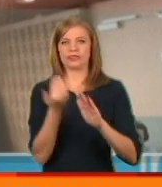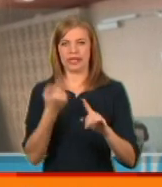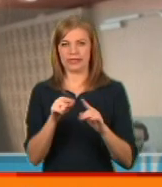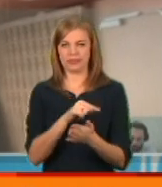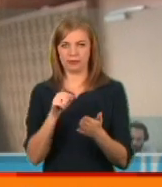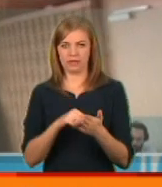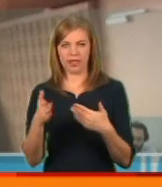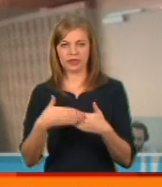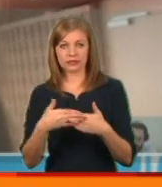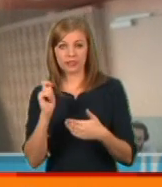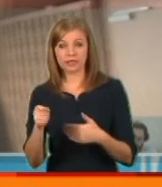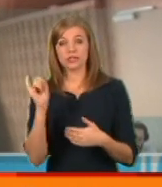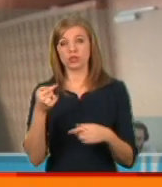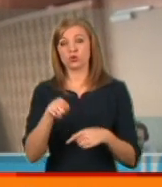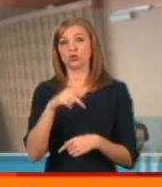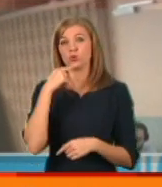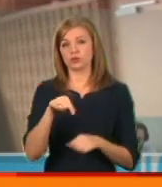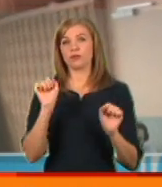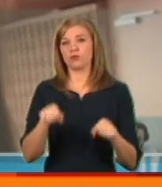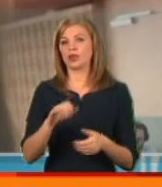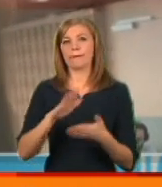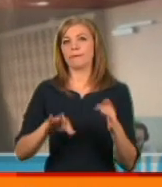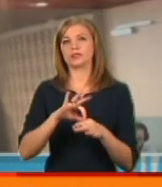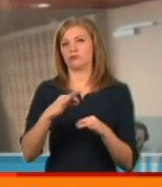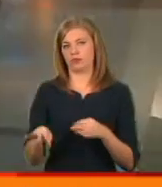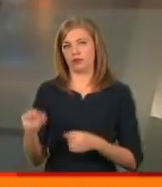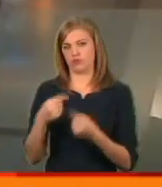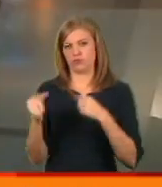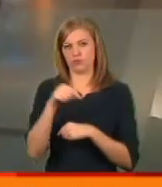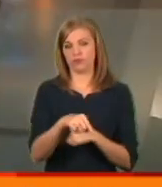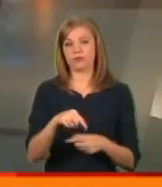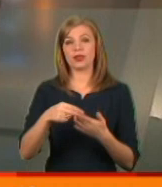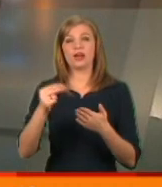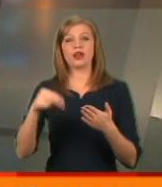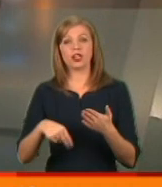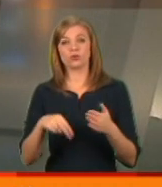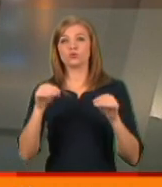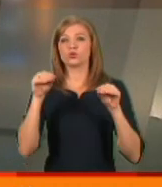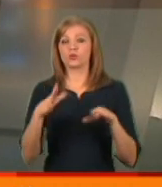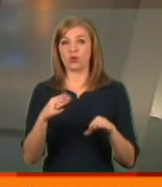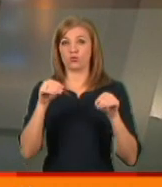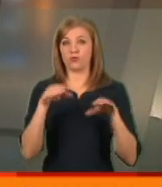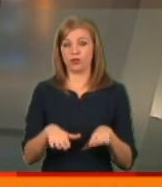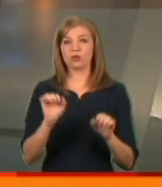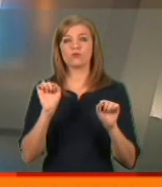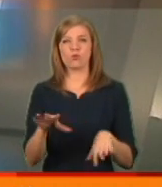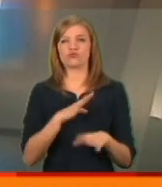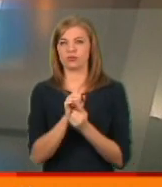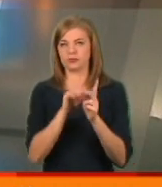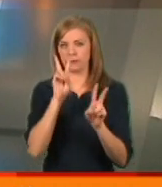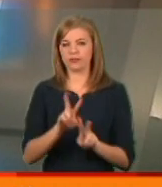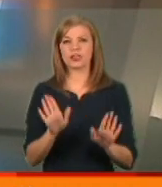питання санкцій, і тоді б Росія могла безболісно сюди повернутися. Резолюцію, що її ухвалила парламентська асамблея, можуть